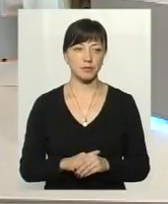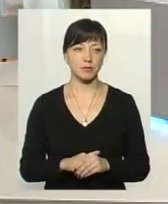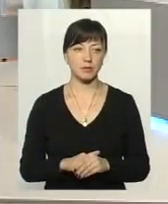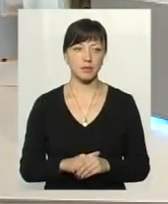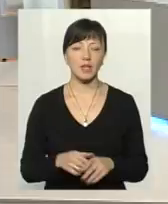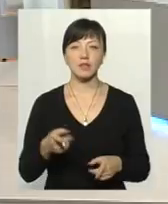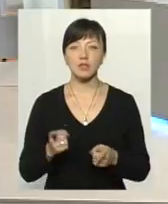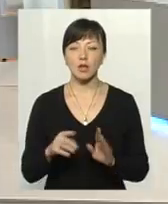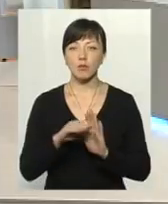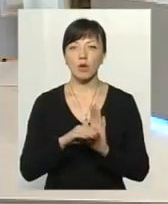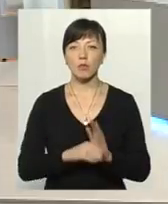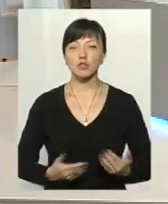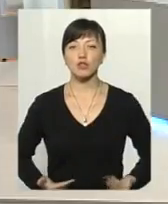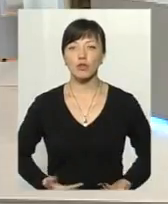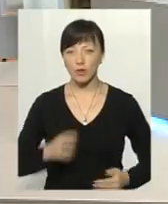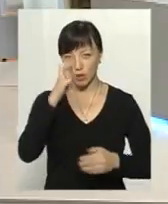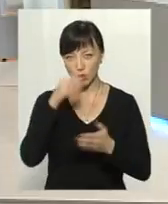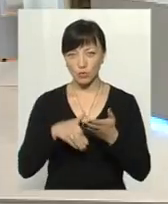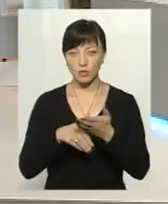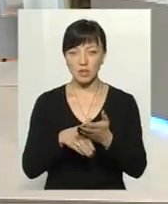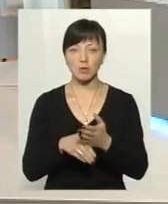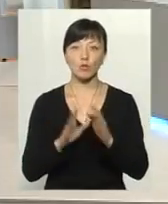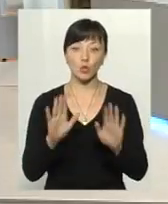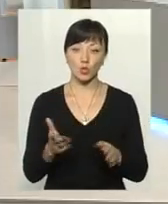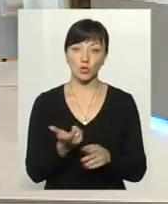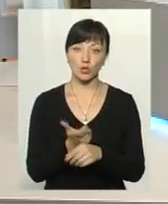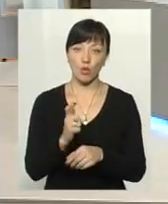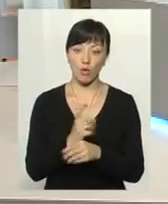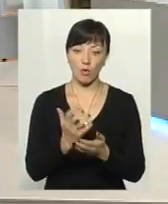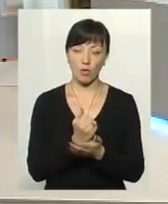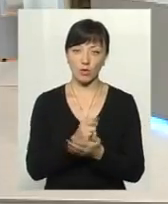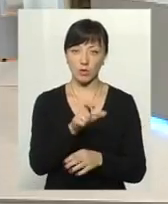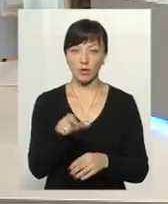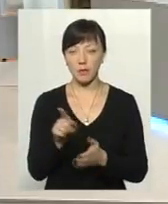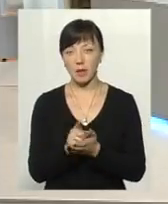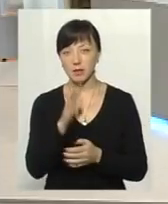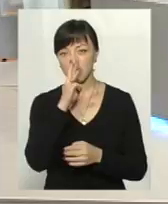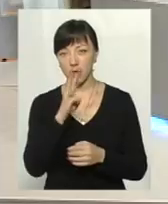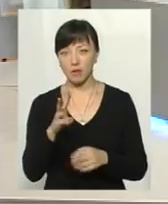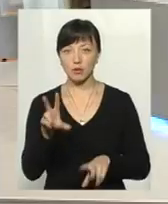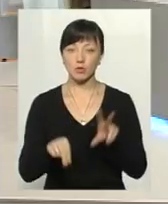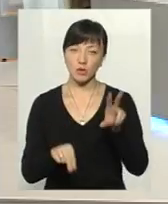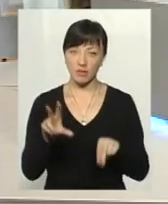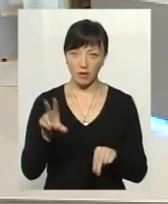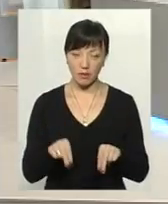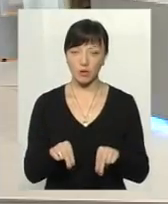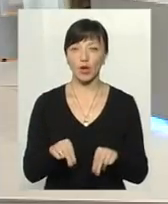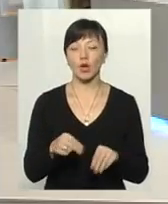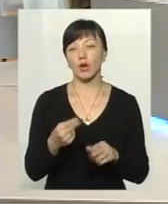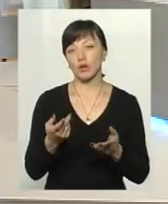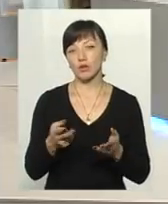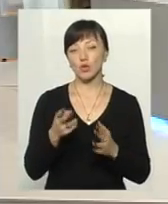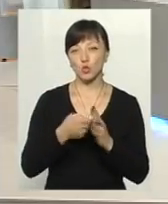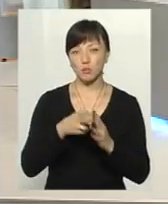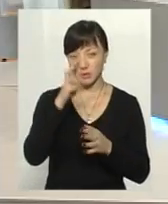Звичайно, що програма житло-комунальними субсидії, звичайно, будуть зростати доходи людей, чи пенсії, чи заробітні На ми сподіваємося? Субсидія, на що ми